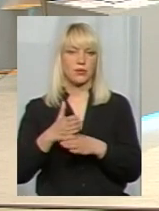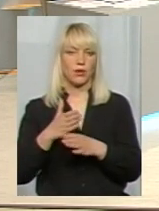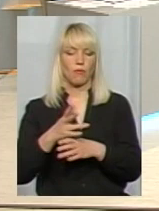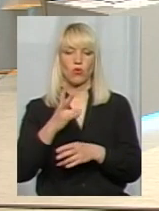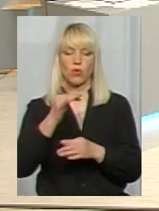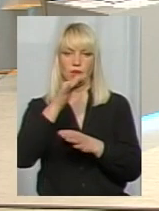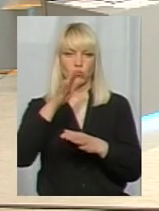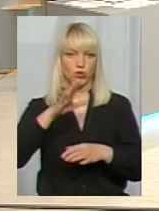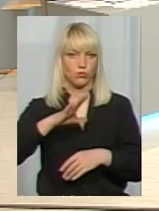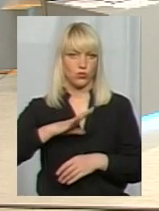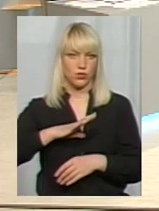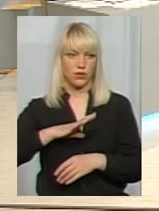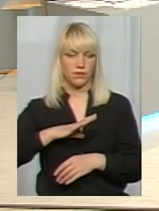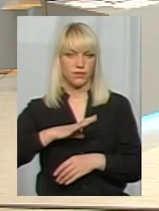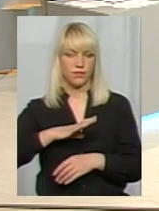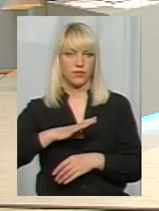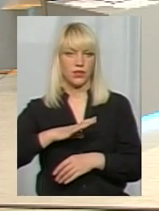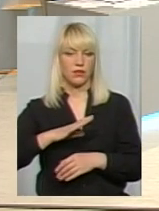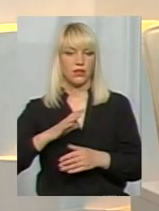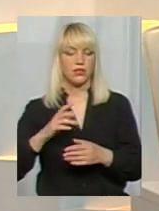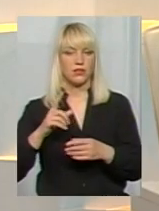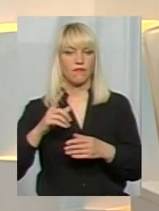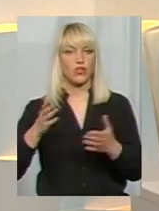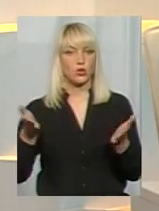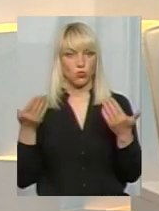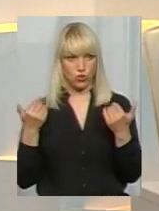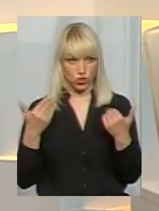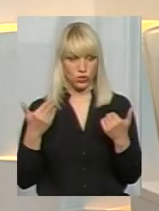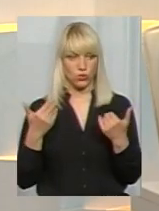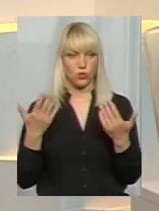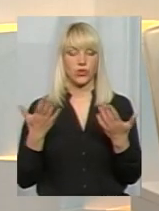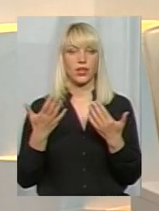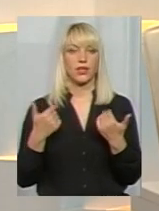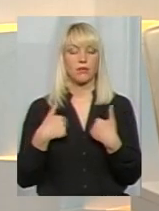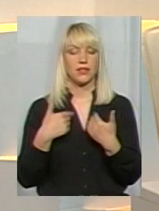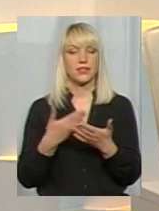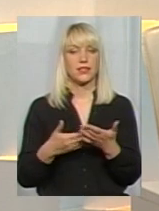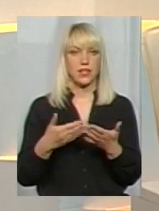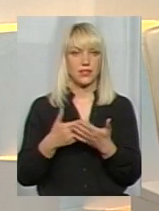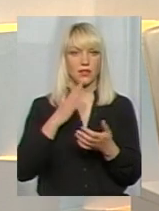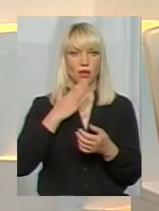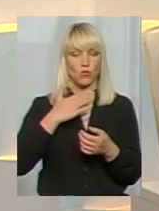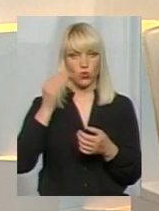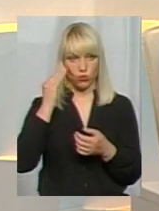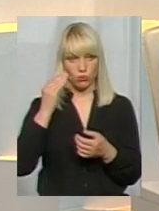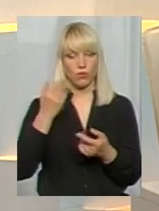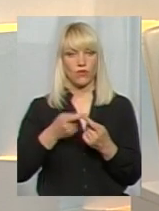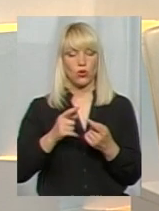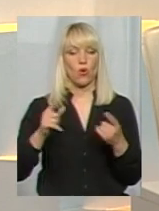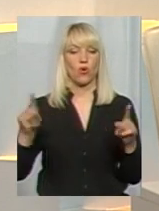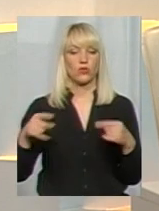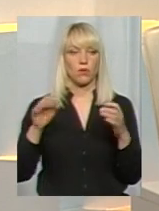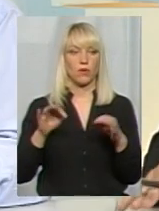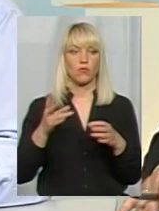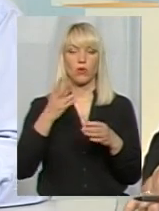може бути відпочинку, який, мені здається, на мою думку, що він організований правильно, але